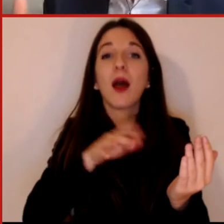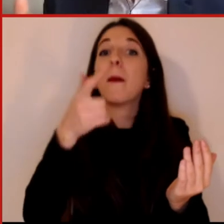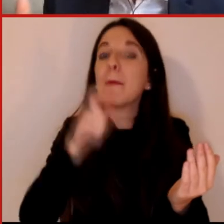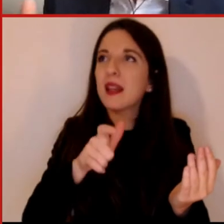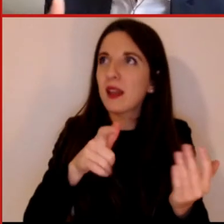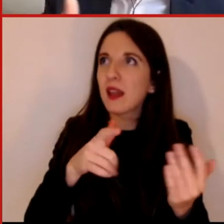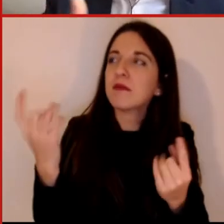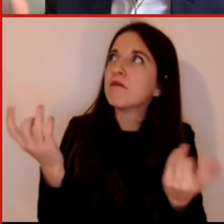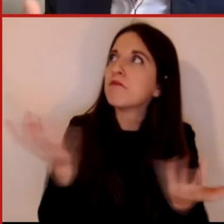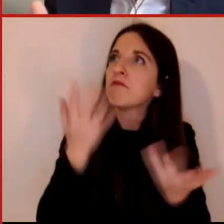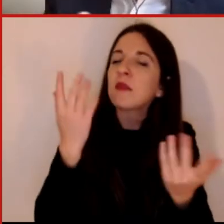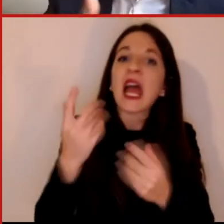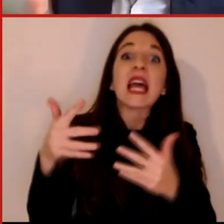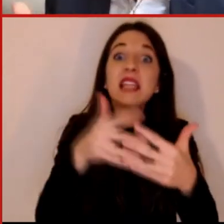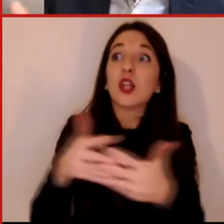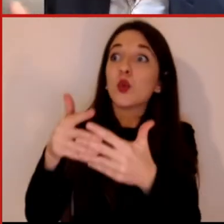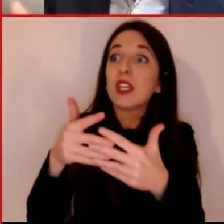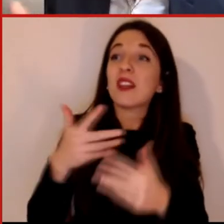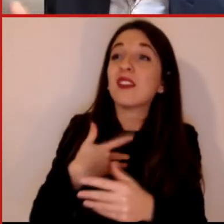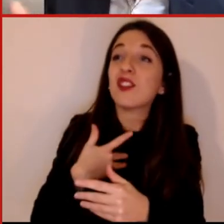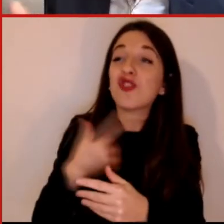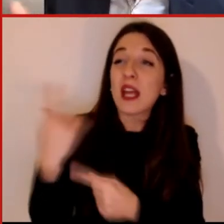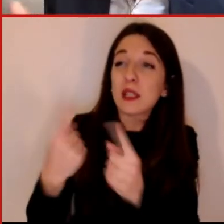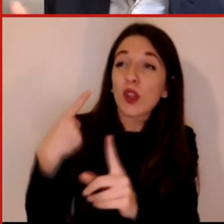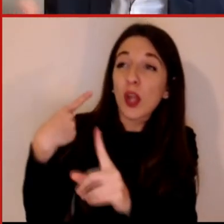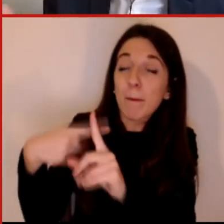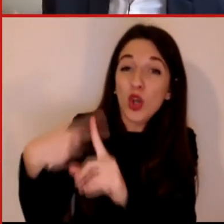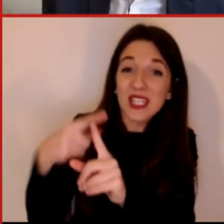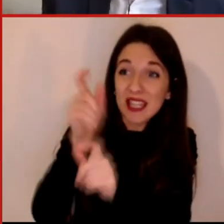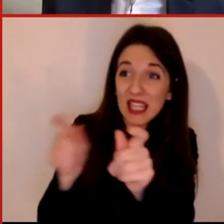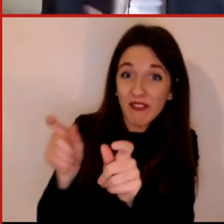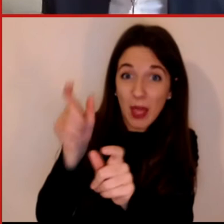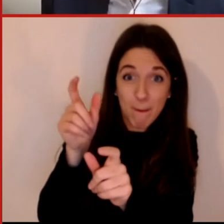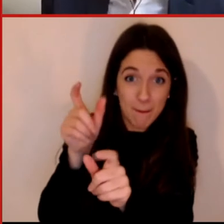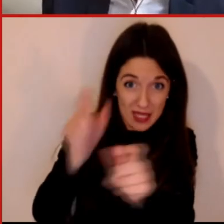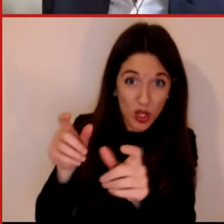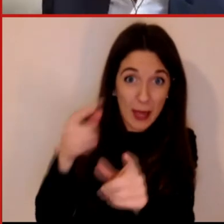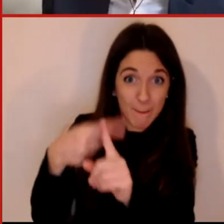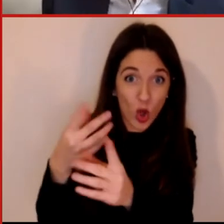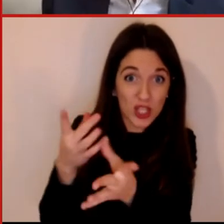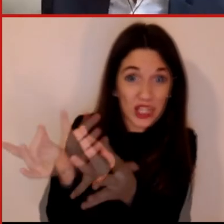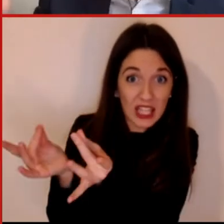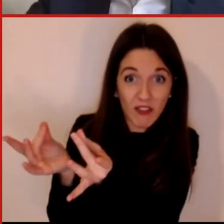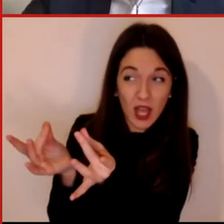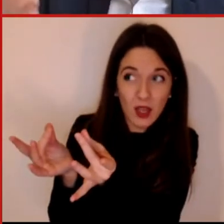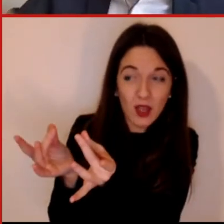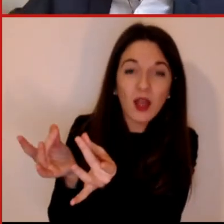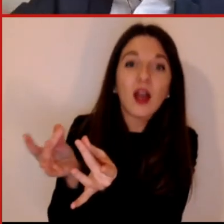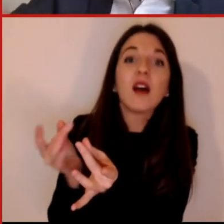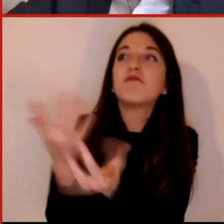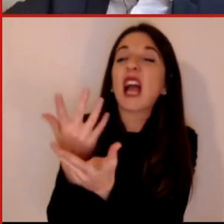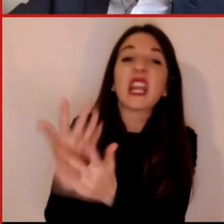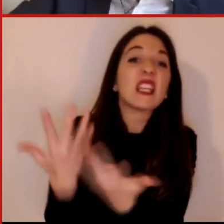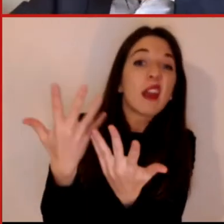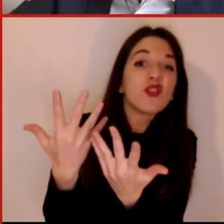manciata di casi in realtà attraverso tutto quello che sono i modelli si vedevano già centinaia di casi negli Stati Uniti e si